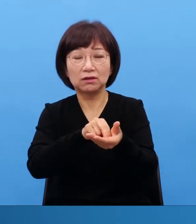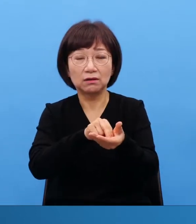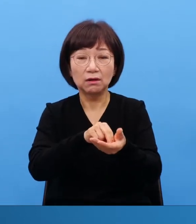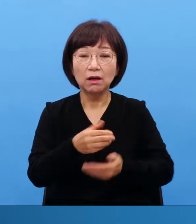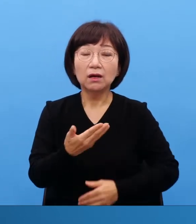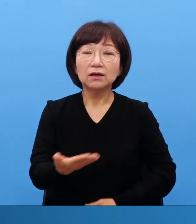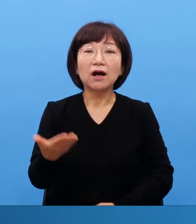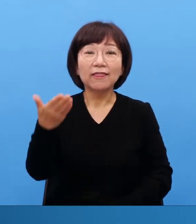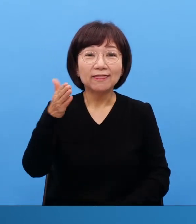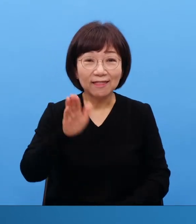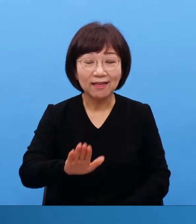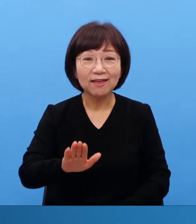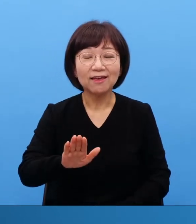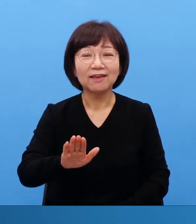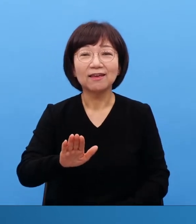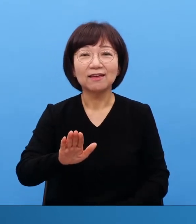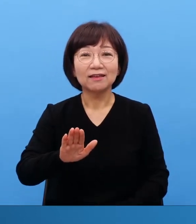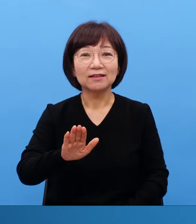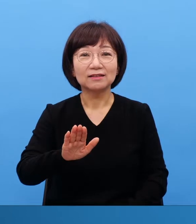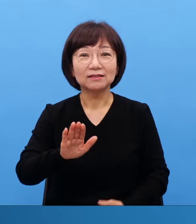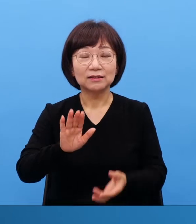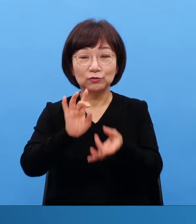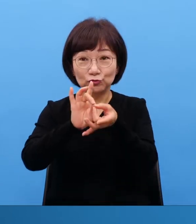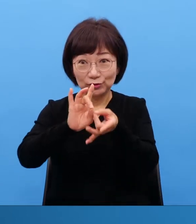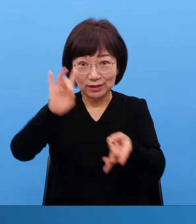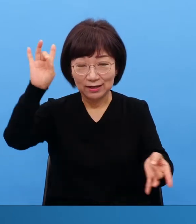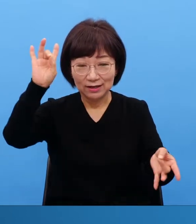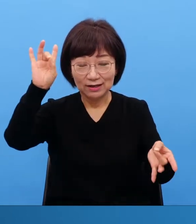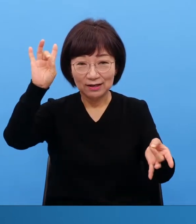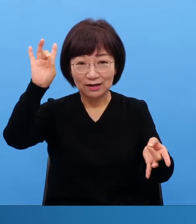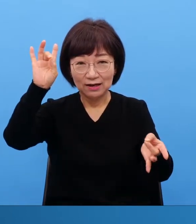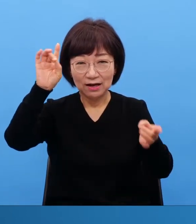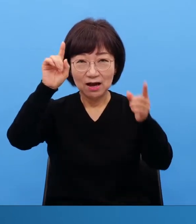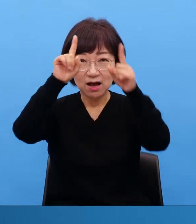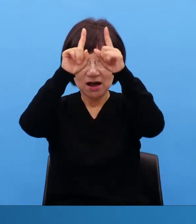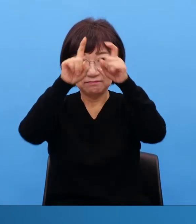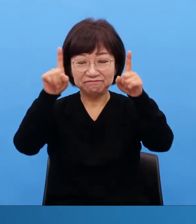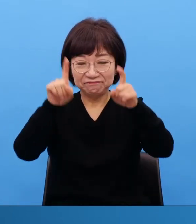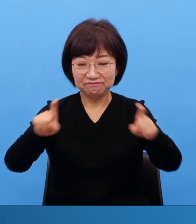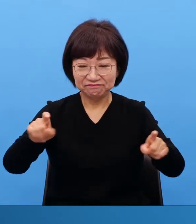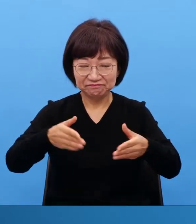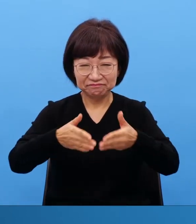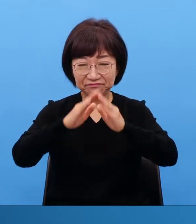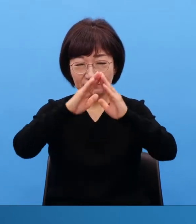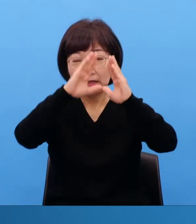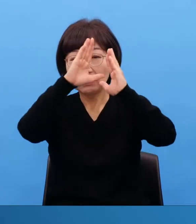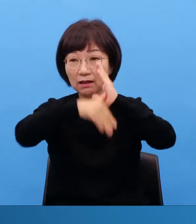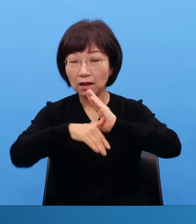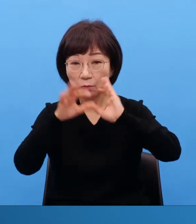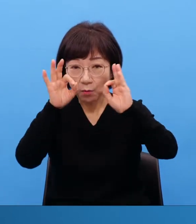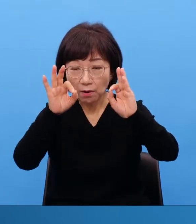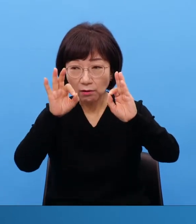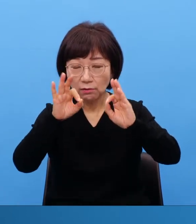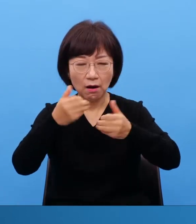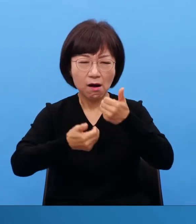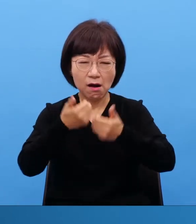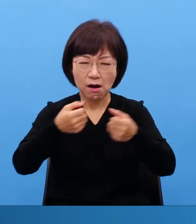보면요 얻을 때는 1대 2대 3대 4대로 이어가면서 졌어요